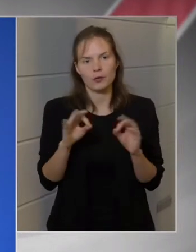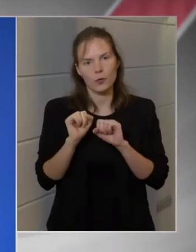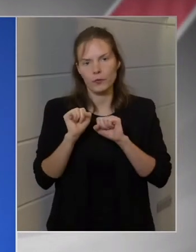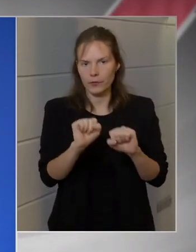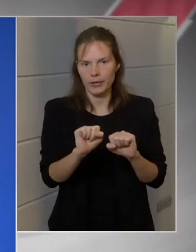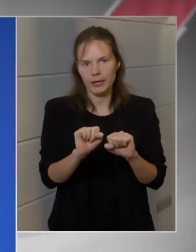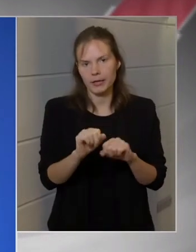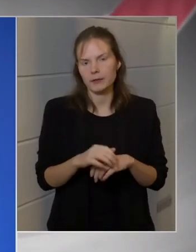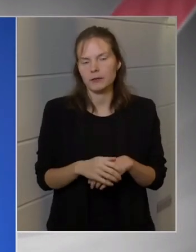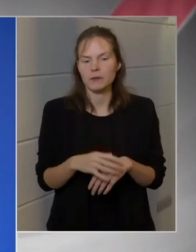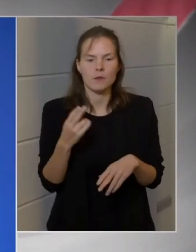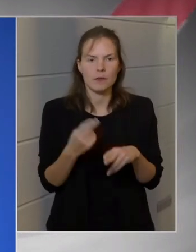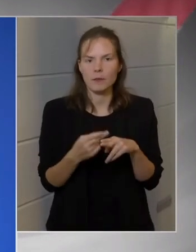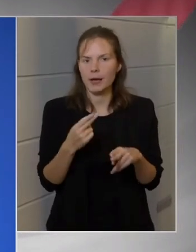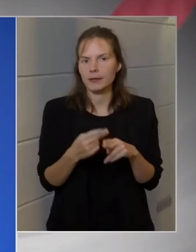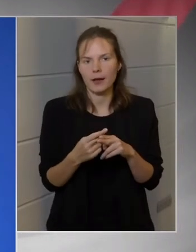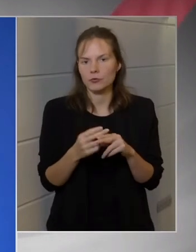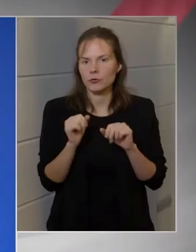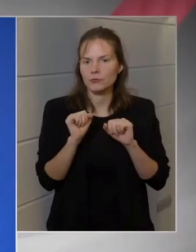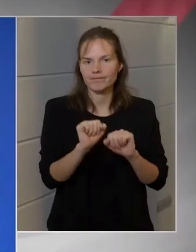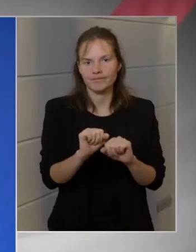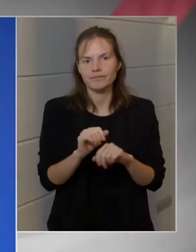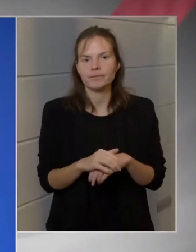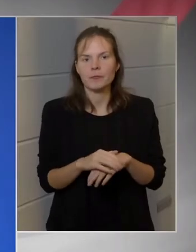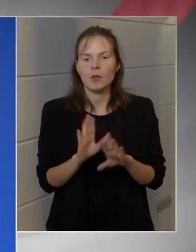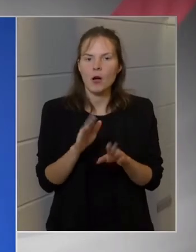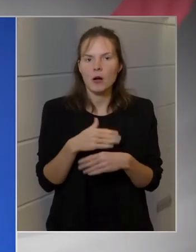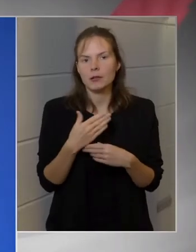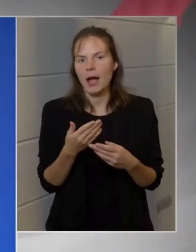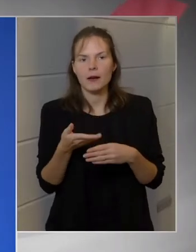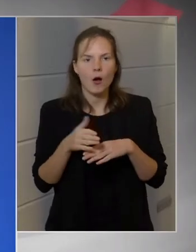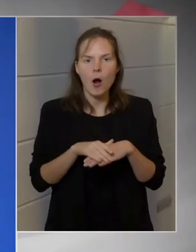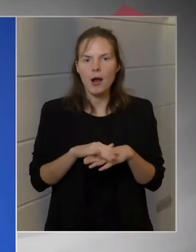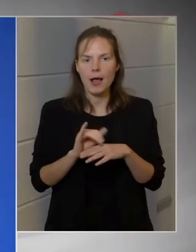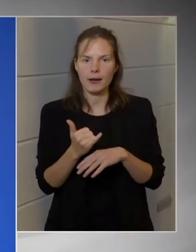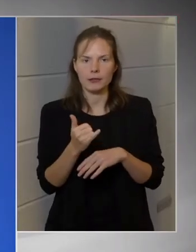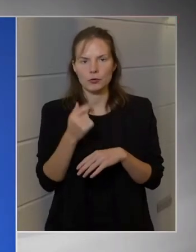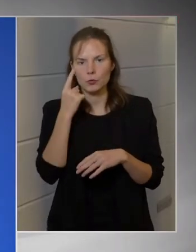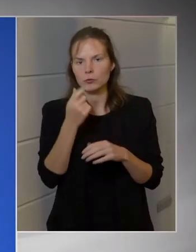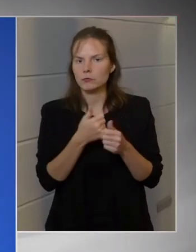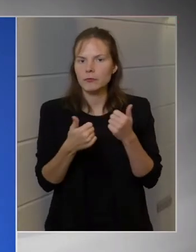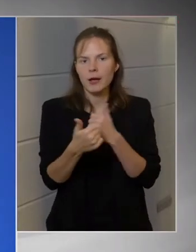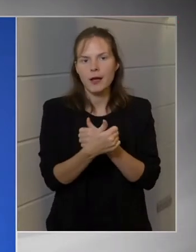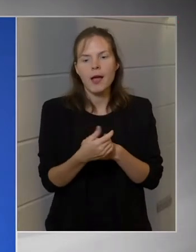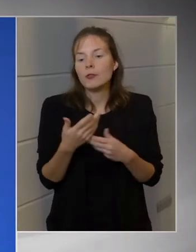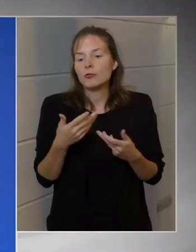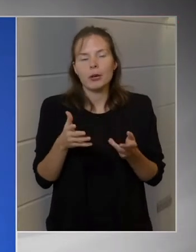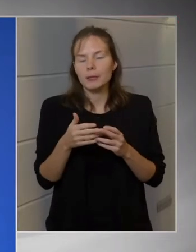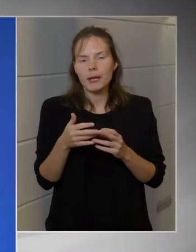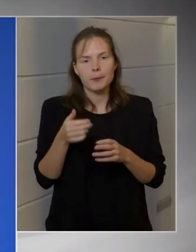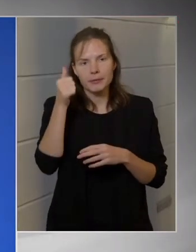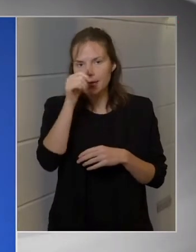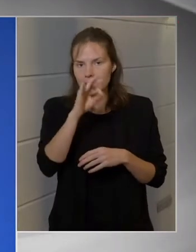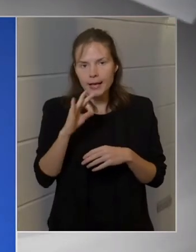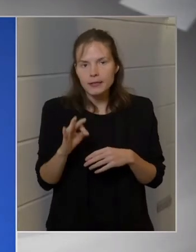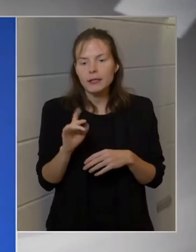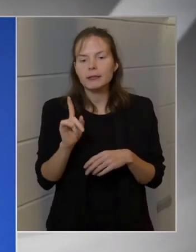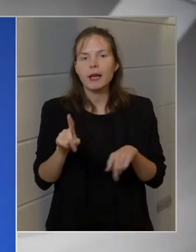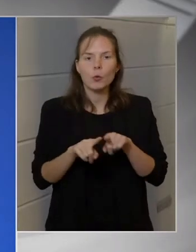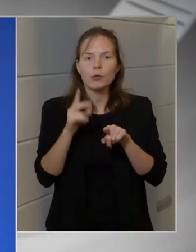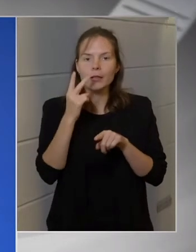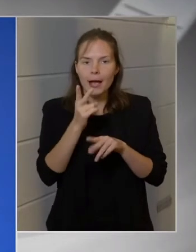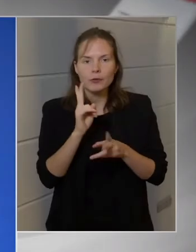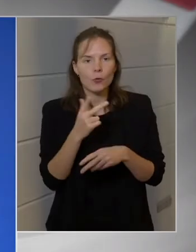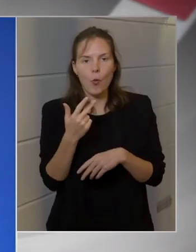megbetegedéstől, annak súlyos tüneteitől és a halálozástól. Semmi nem százszázalékos, de azt látjuk, hogy az oltás ad